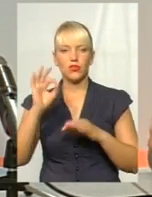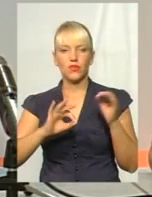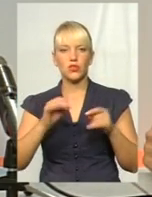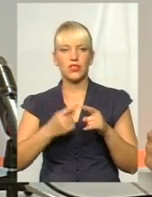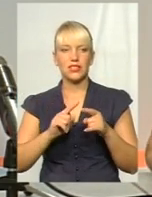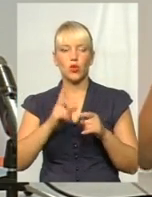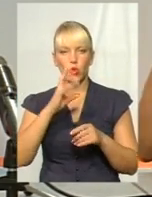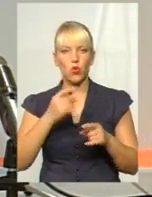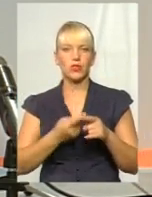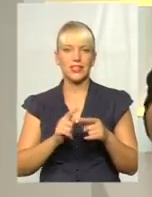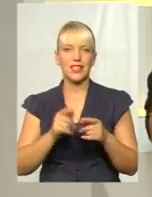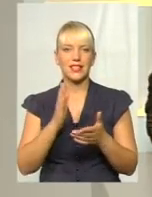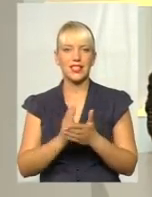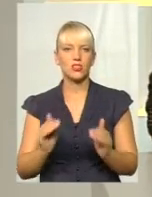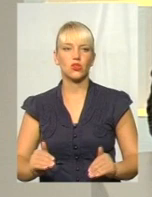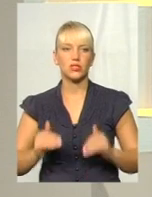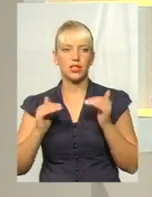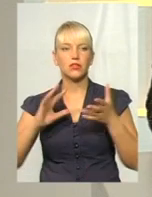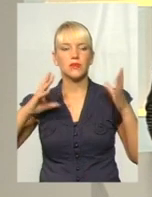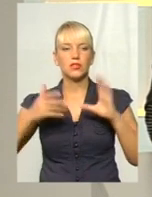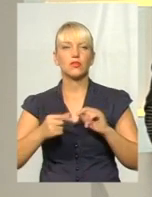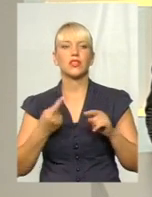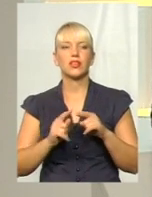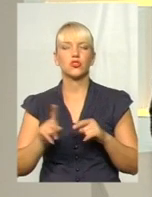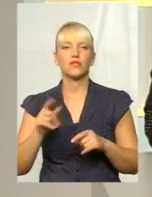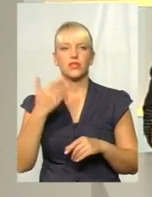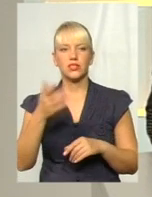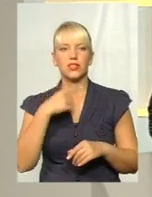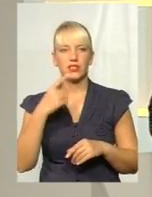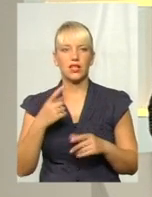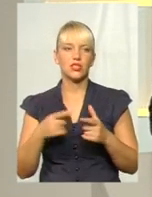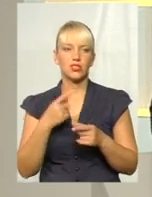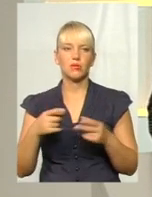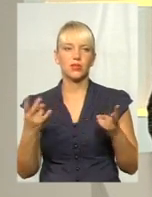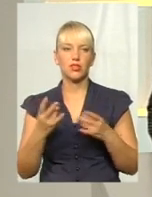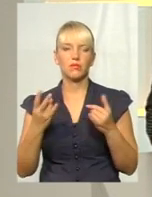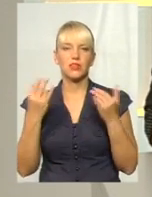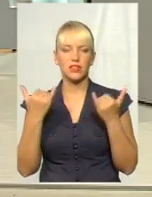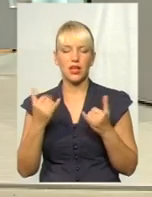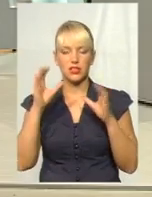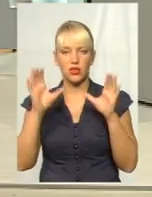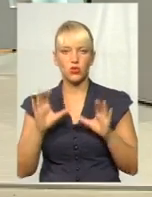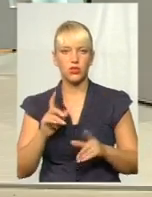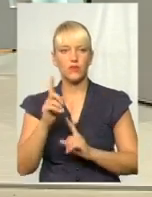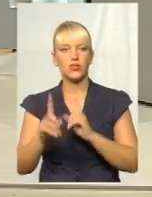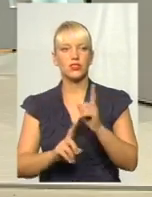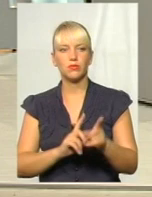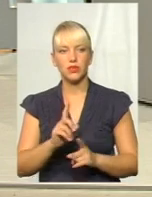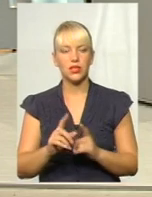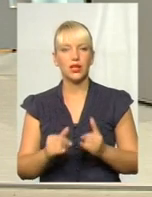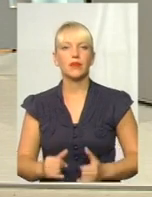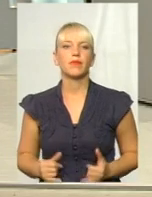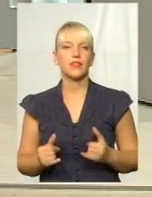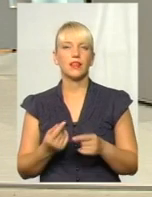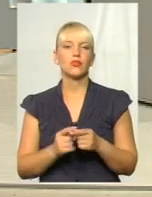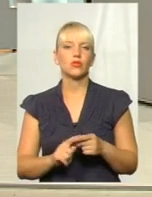зростання. Але все ж таки, підсумовуючи те, що ви тільки що сказали, чи потрібні зараз законодавчі зміни для того,